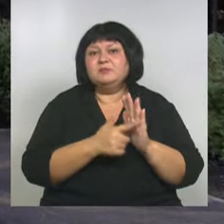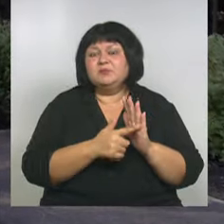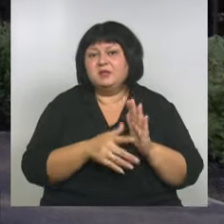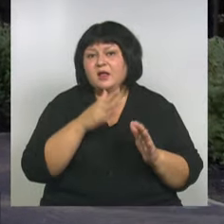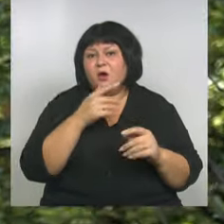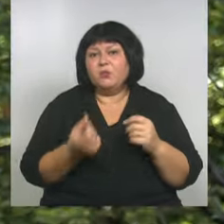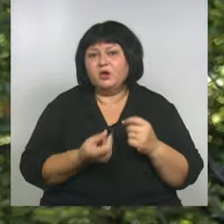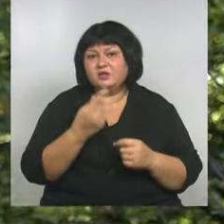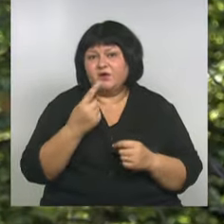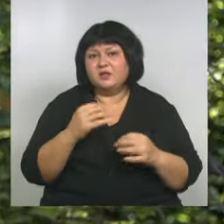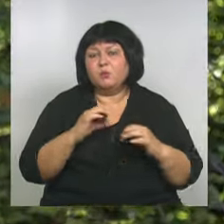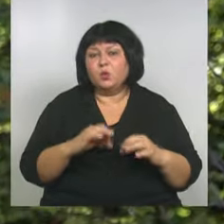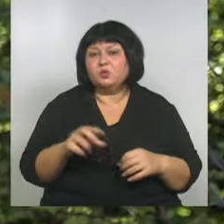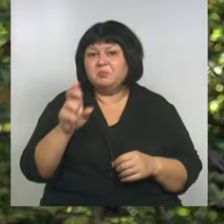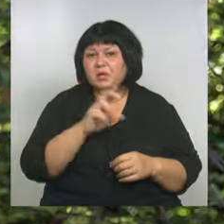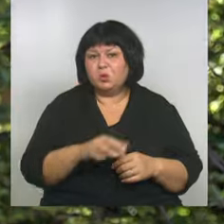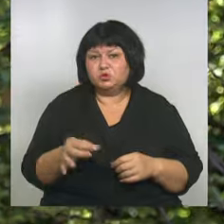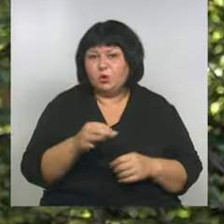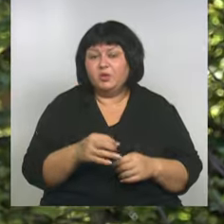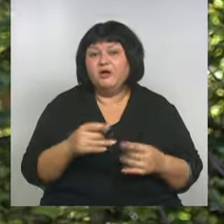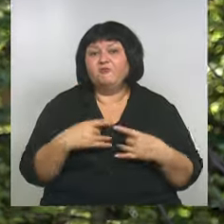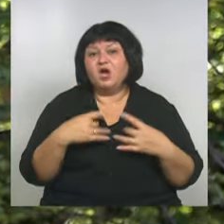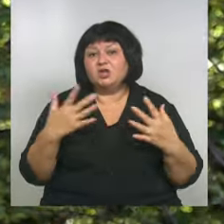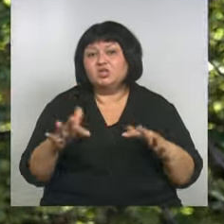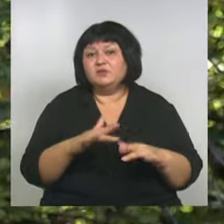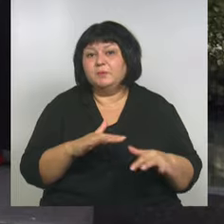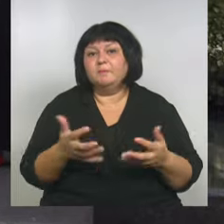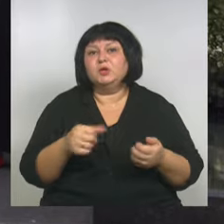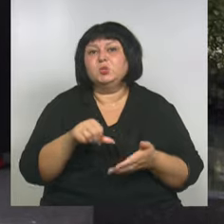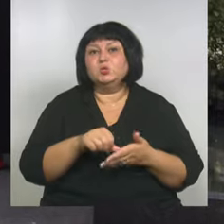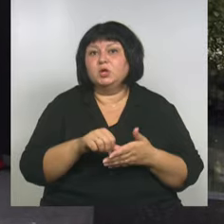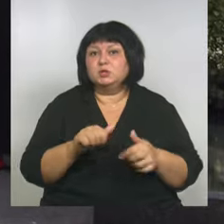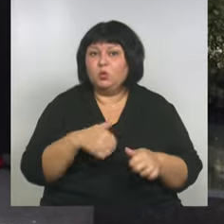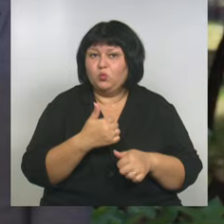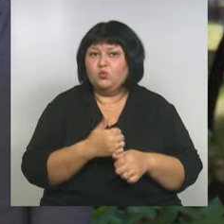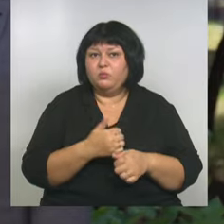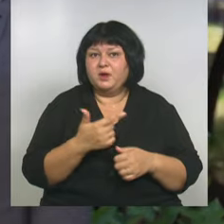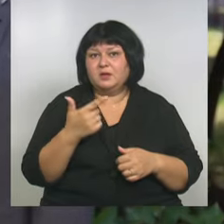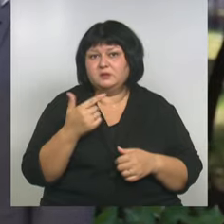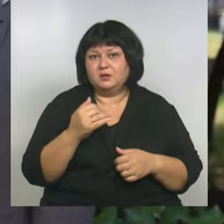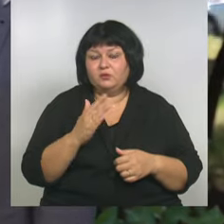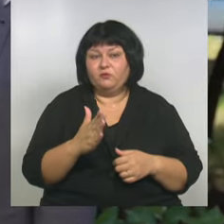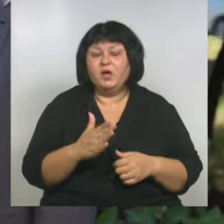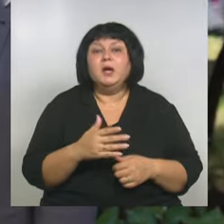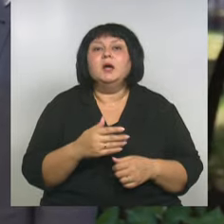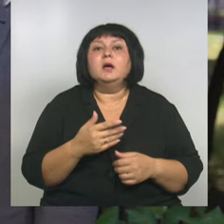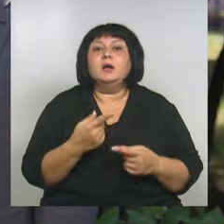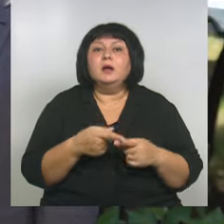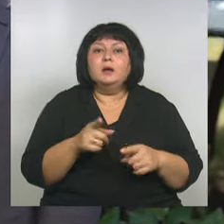образования прокуратуры Белгородской области. В торжественной церемонии принял участие губернатор. Конечно, вот эта